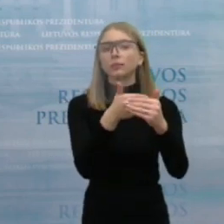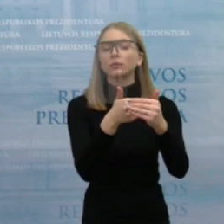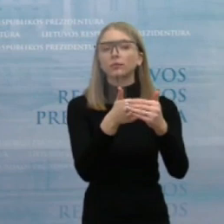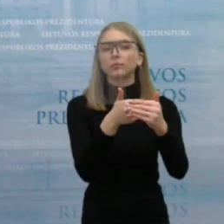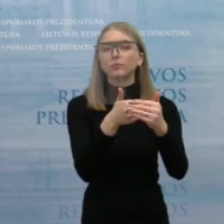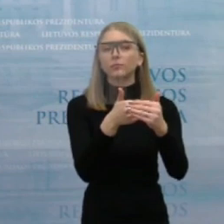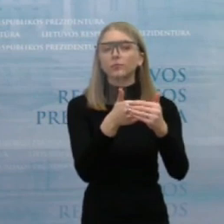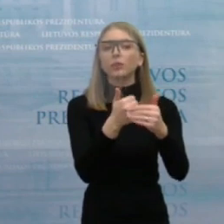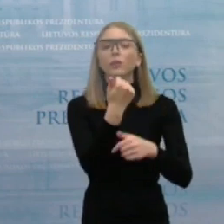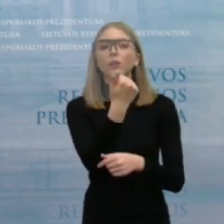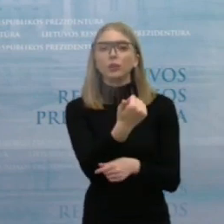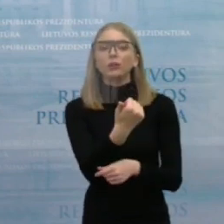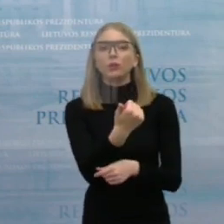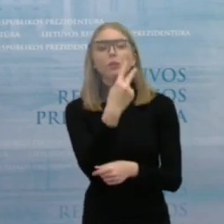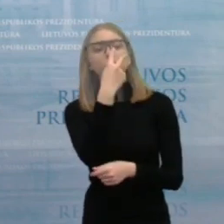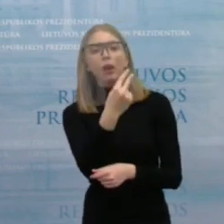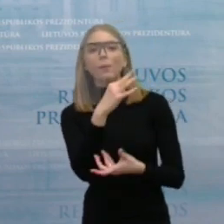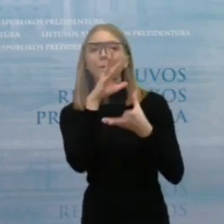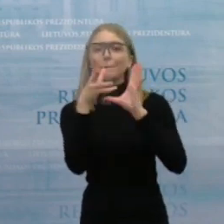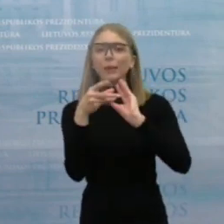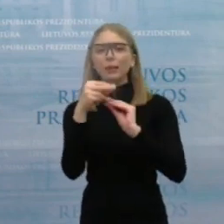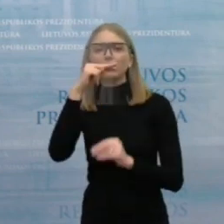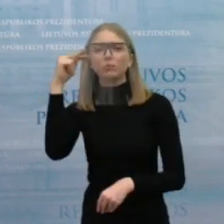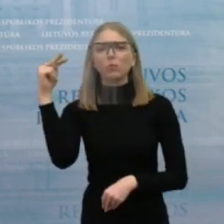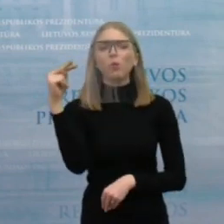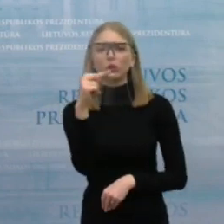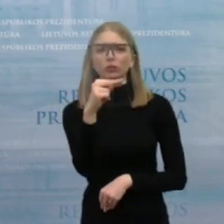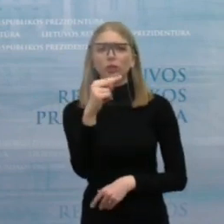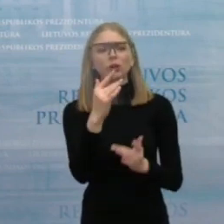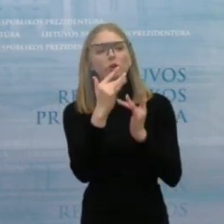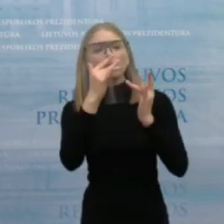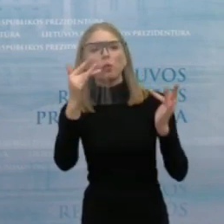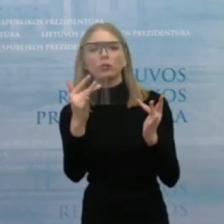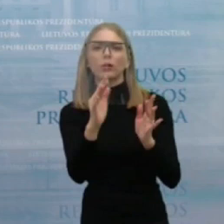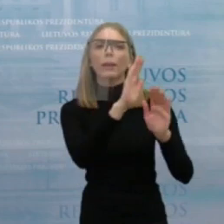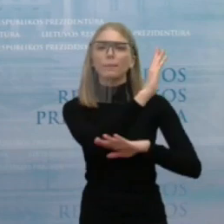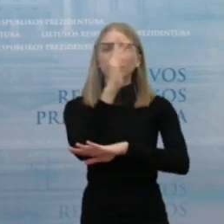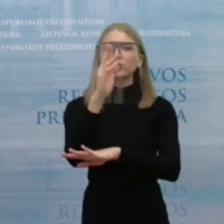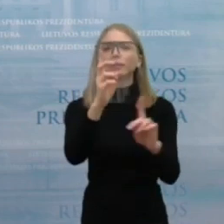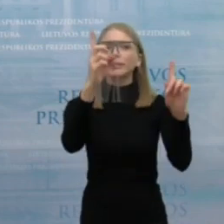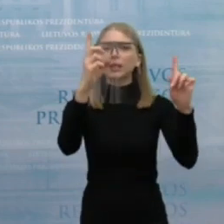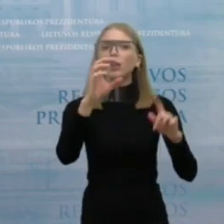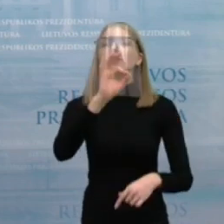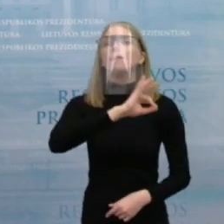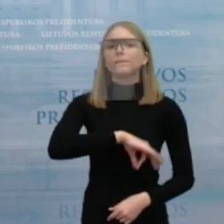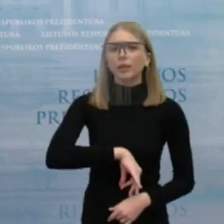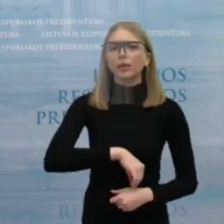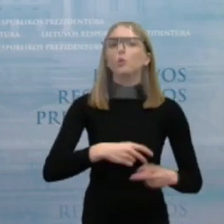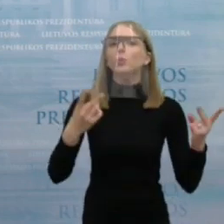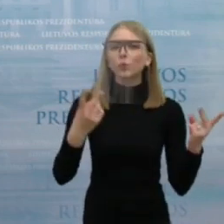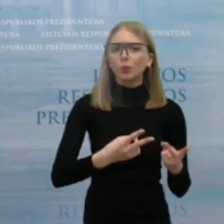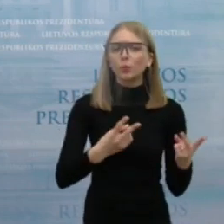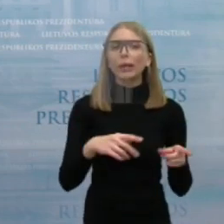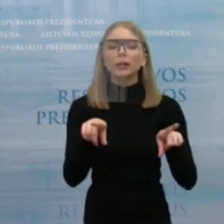bendrą požiūrį į miškų saugomą, visuomenės